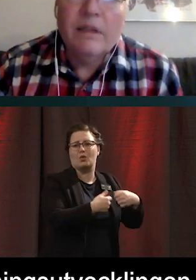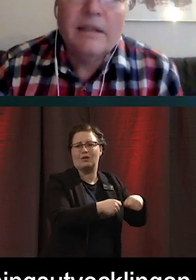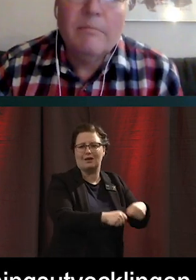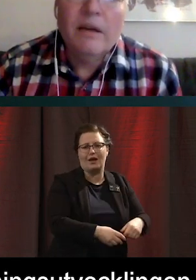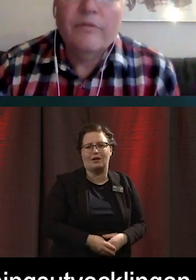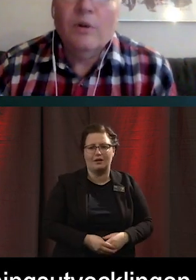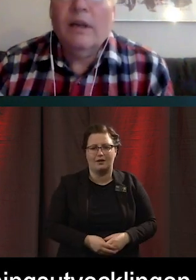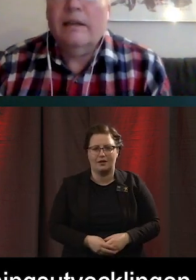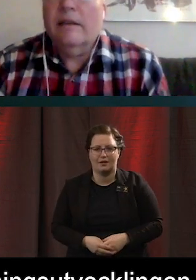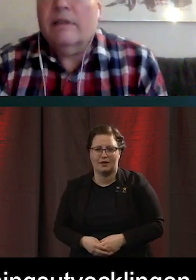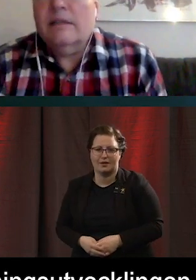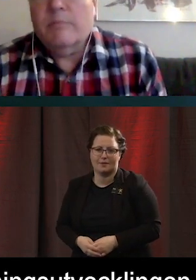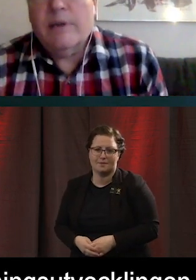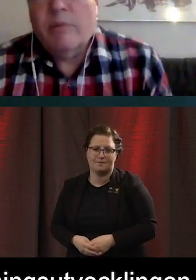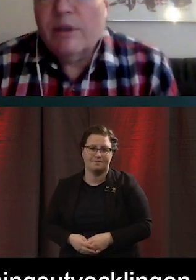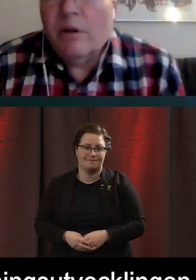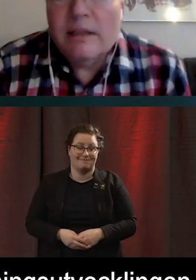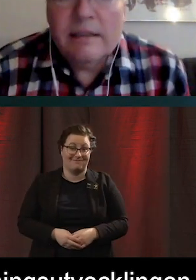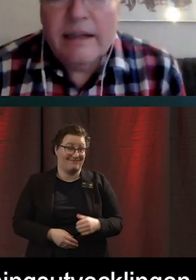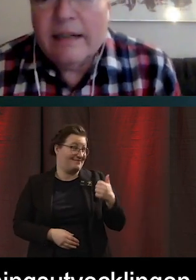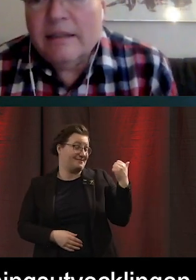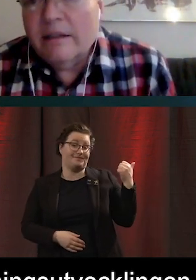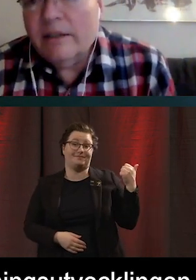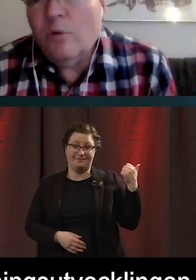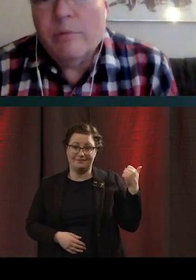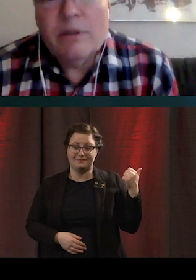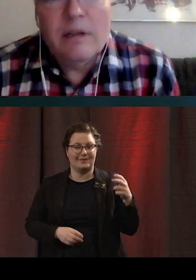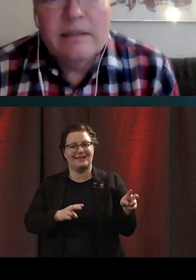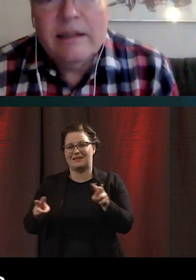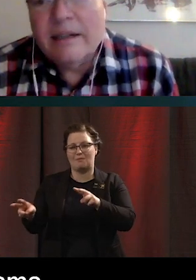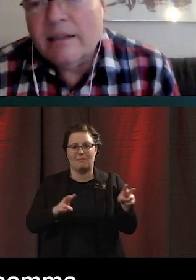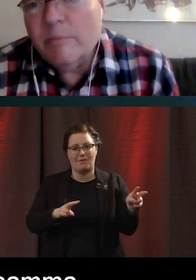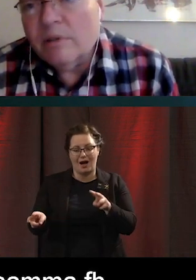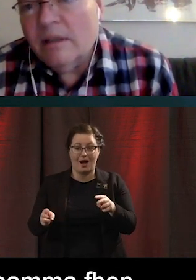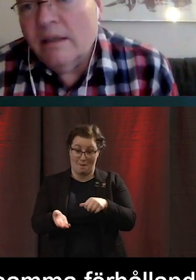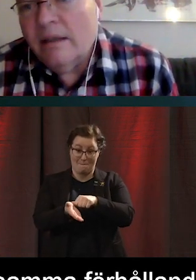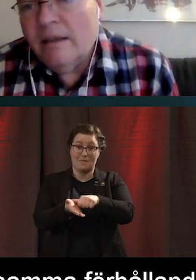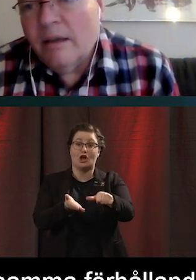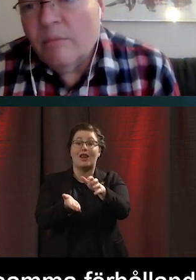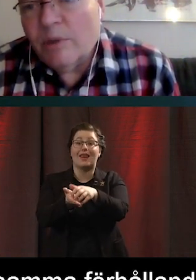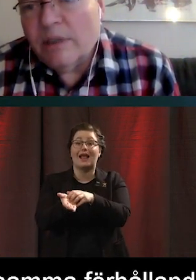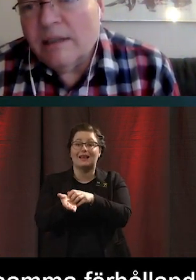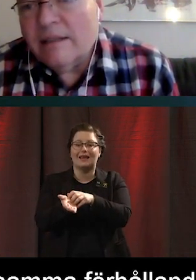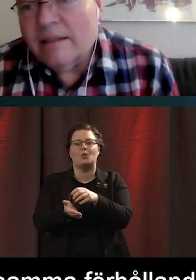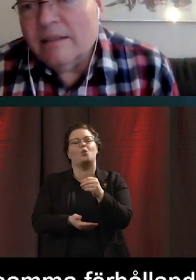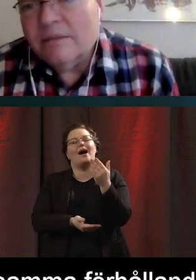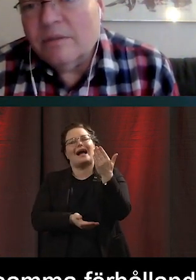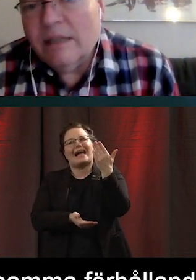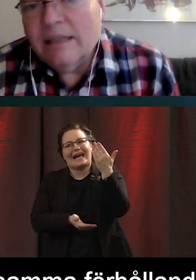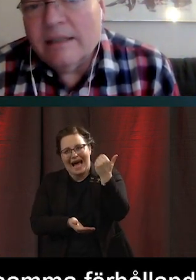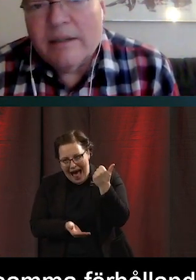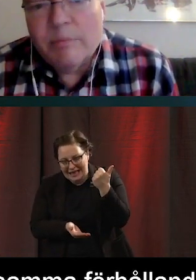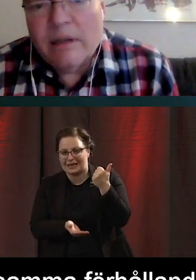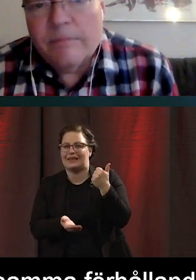Vi har samma förhållanden när vi tittar på det här med att betala sina räkningar. Det går ju att betala sina räkningar på något annat sätt än